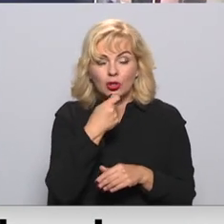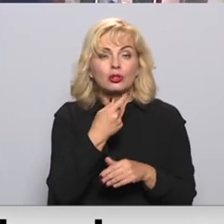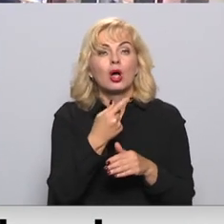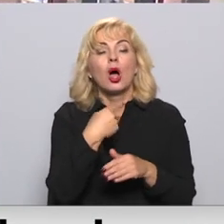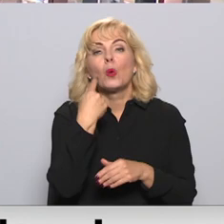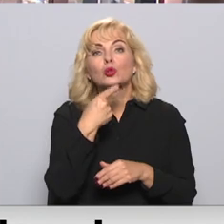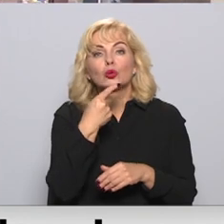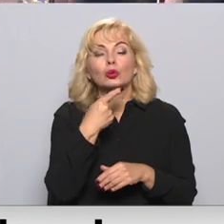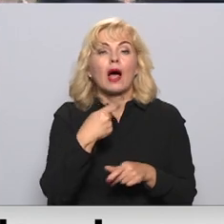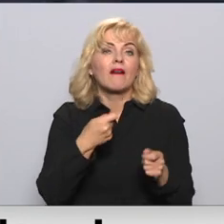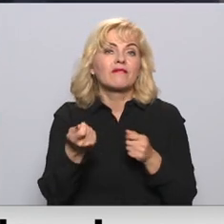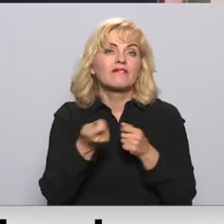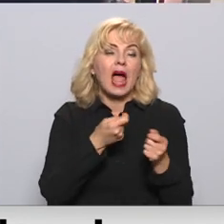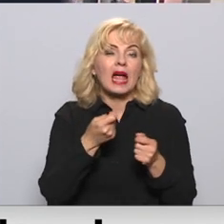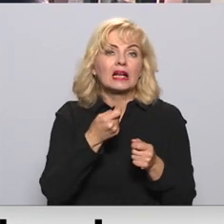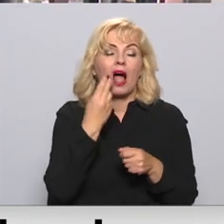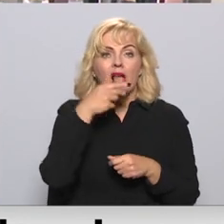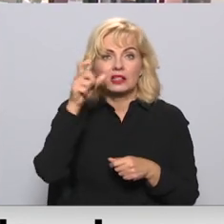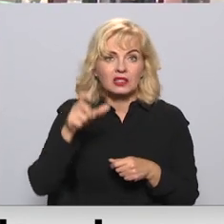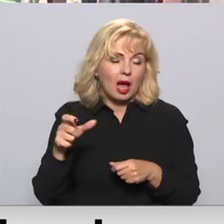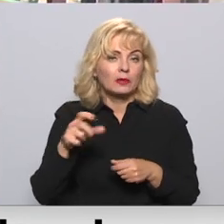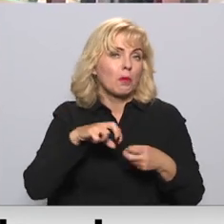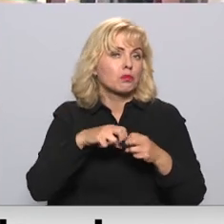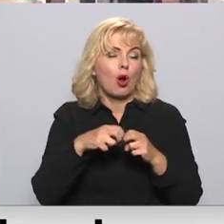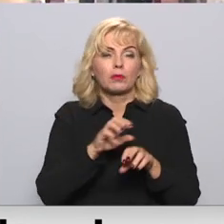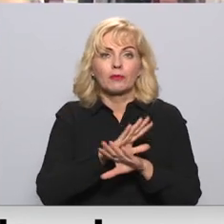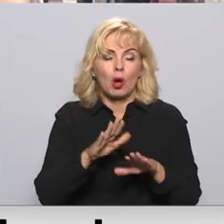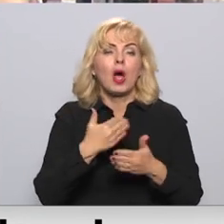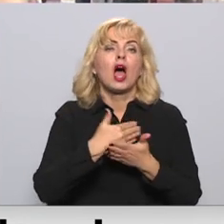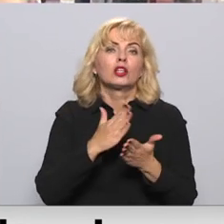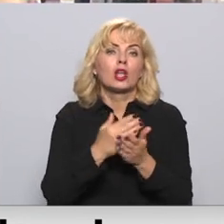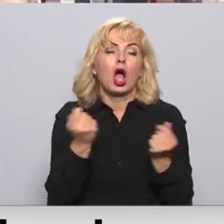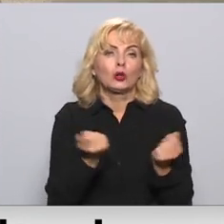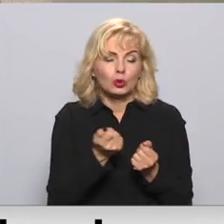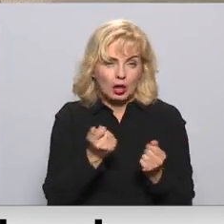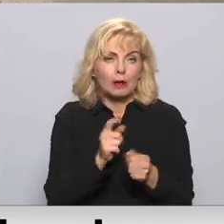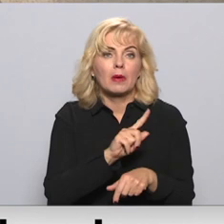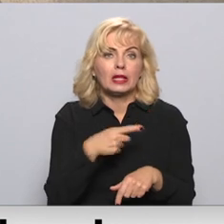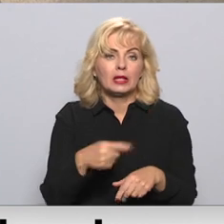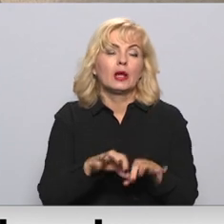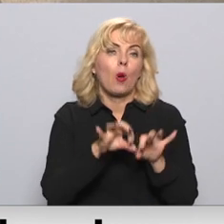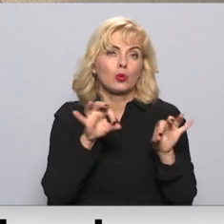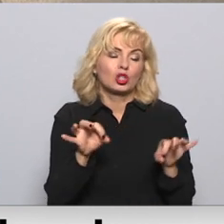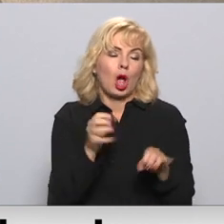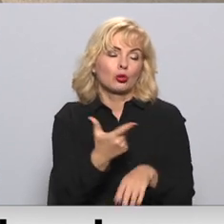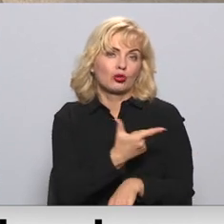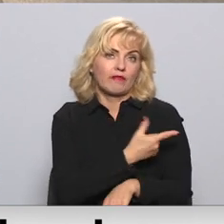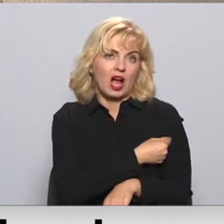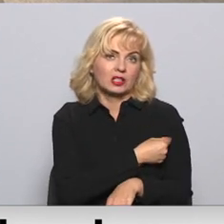saimnieki gan teica, ka tās problēmu neradīšot, jo lielākā dēļ darbinieku esot vismaz uzsākuši vakcināciju.